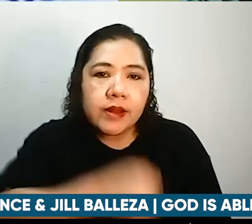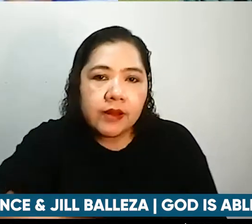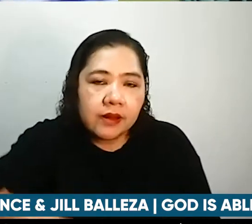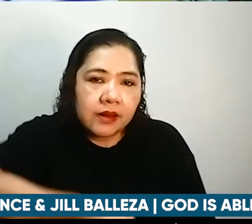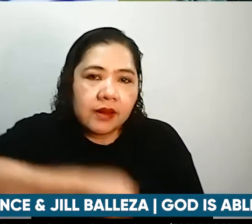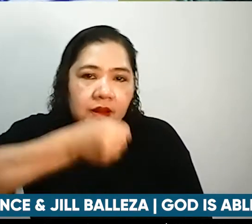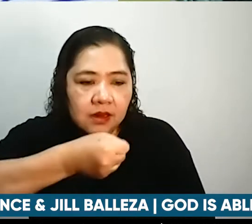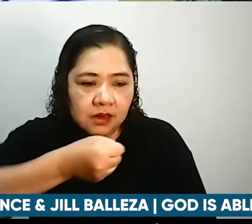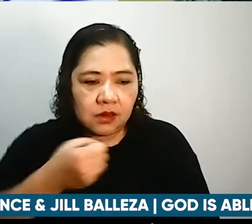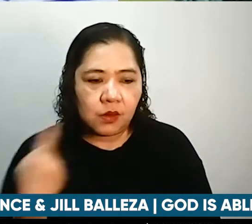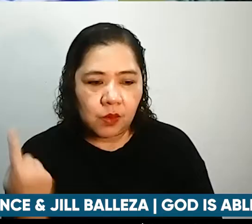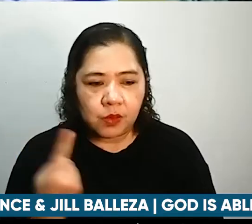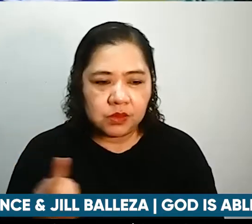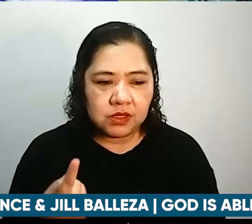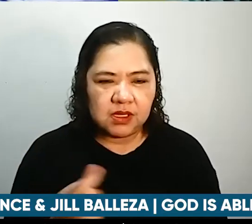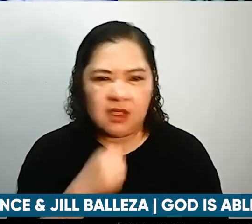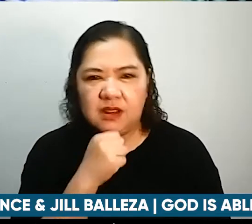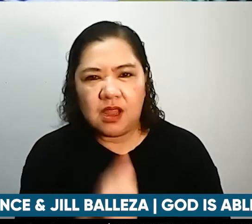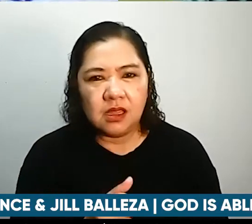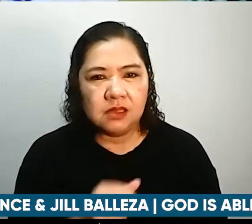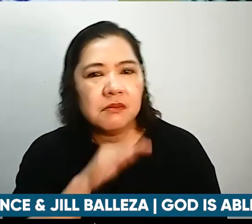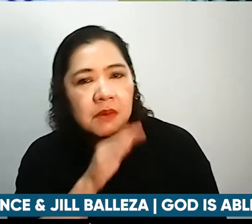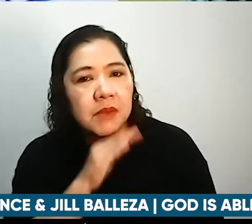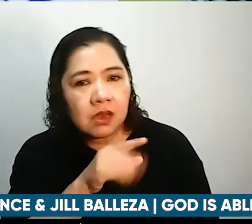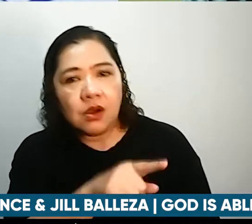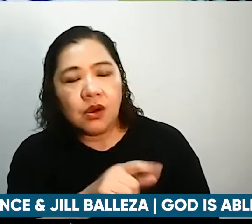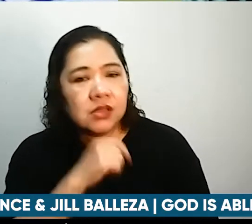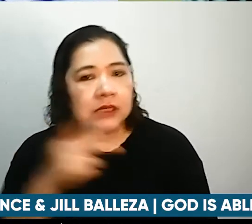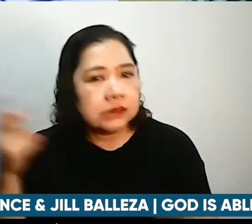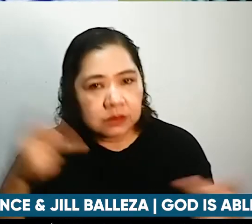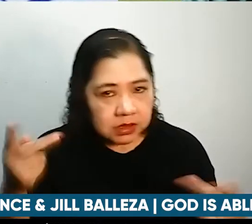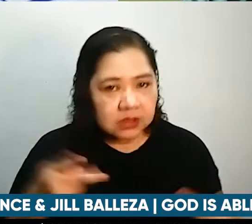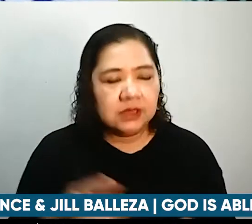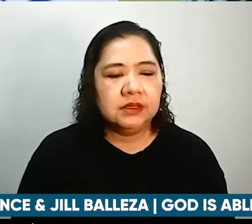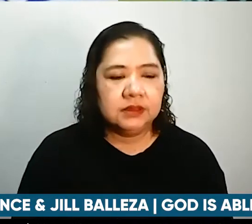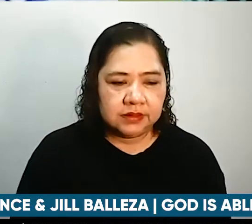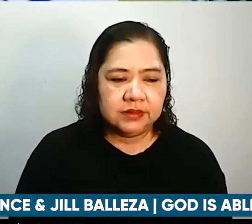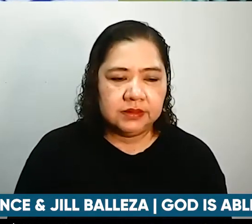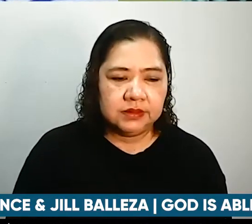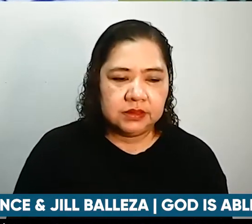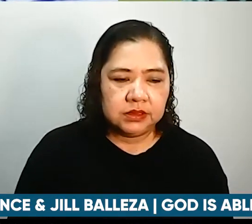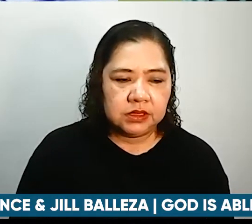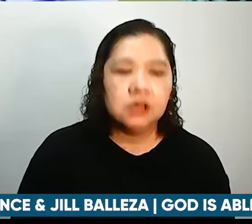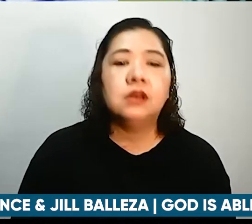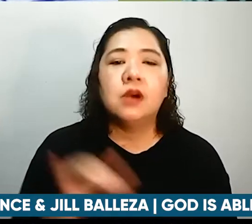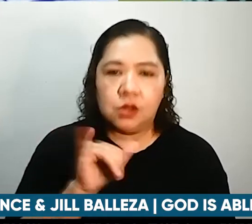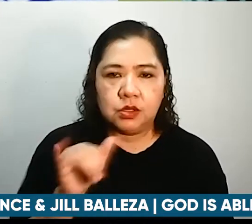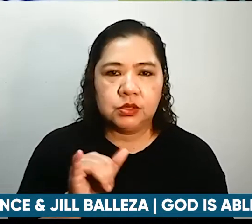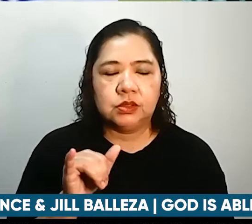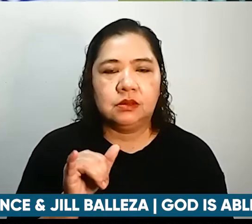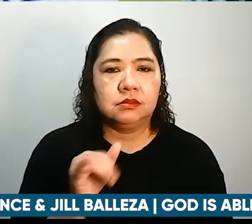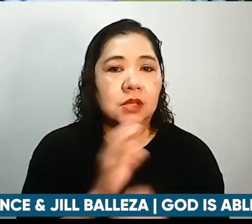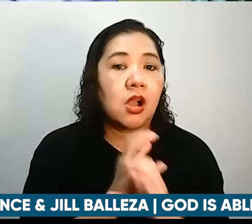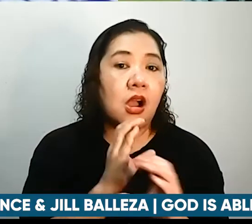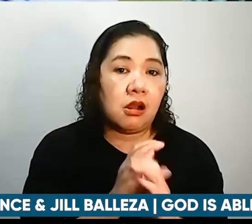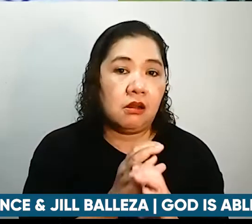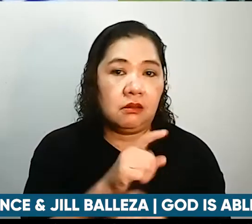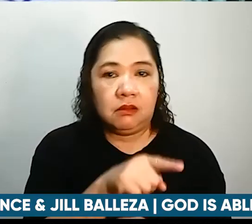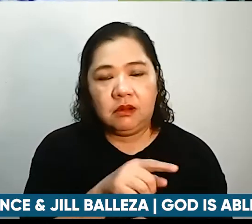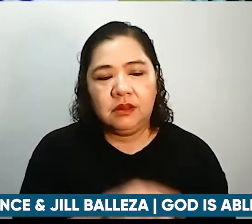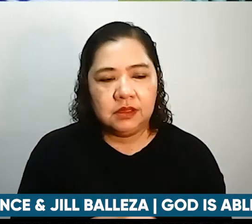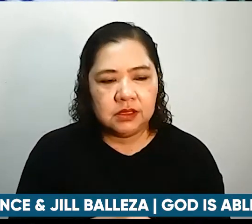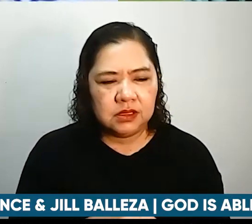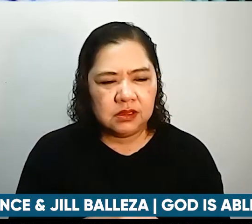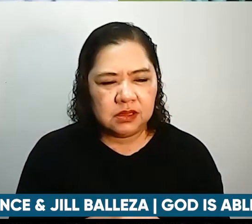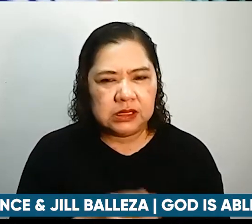again hindi siya strained hindi rin ako strained also doon sa sasakyan pag inuupo ko siya sa sasakyan laging nati-twist